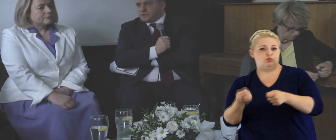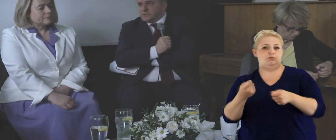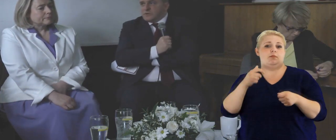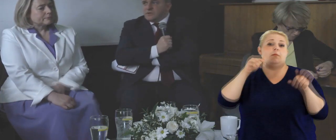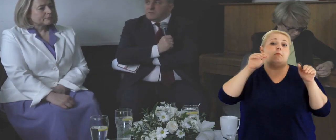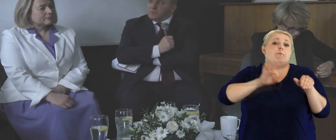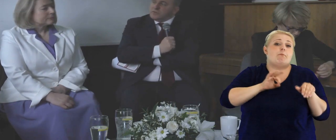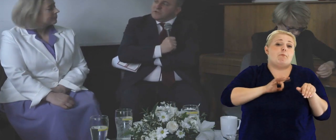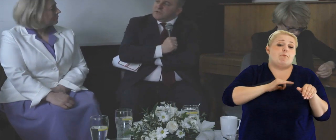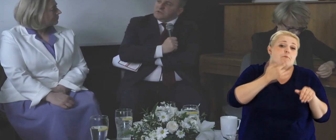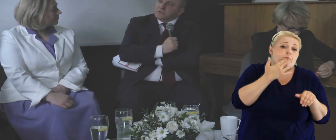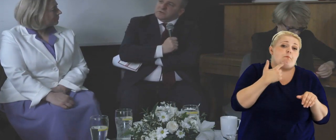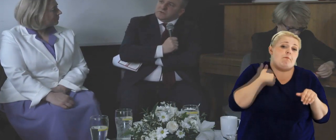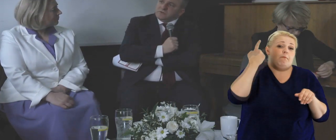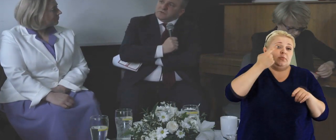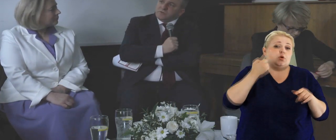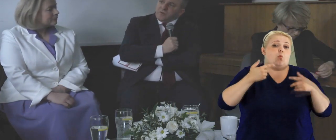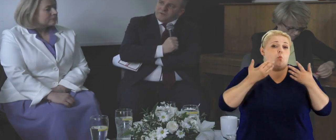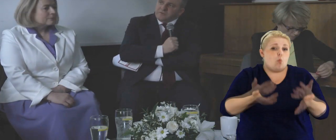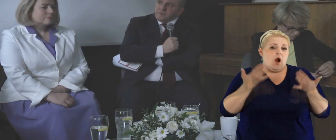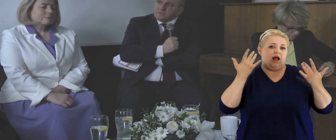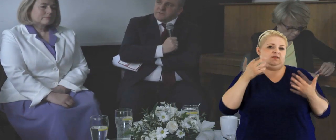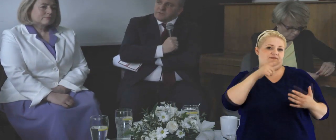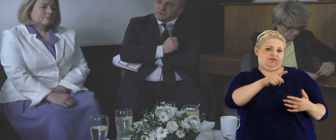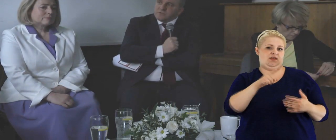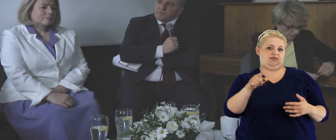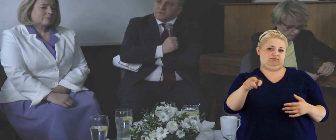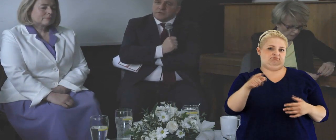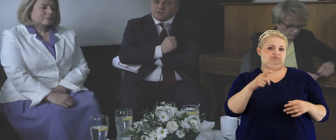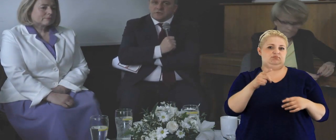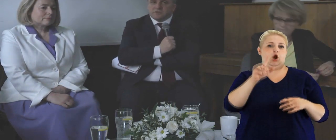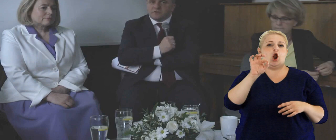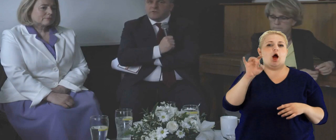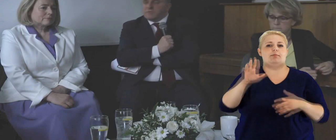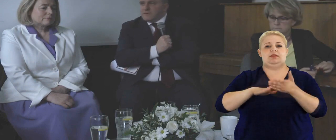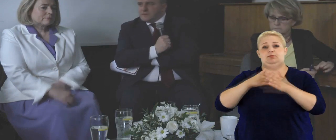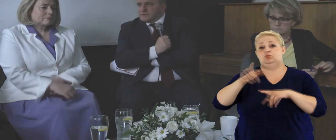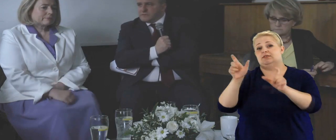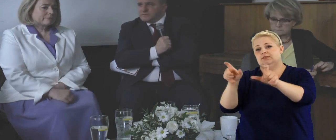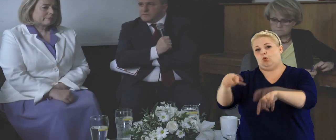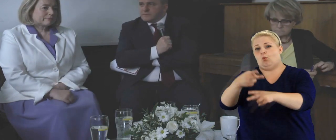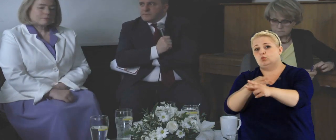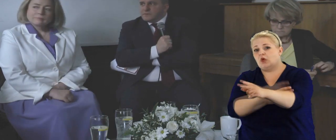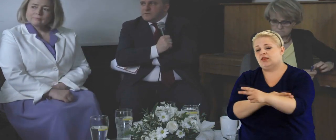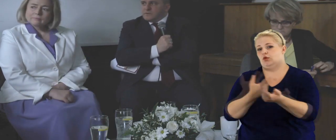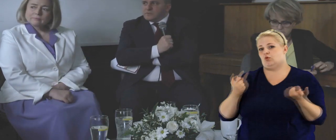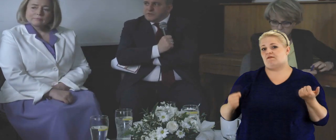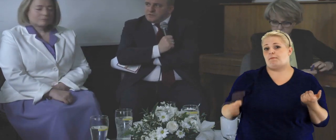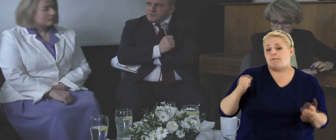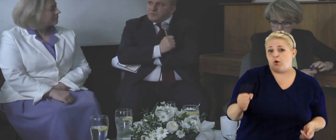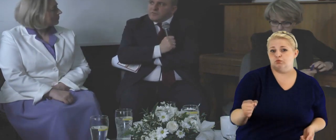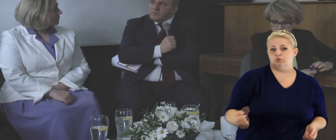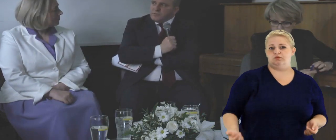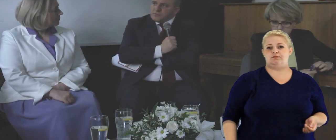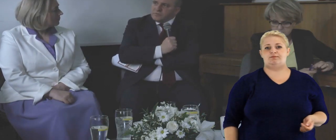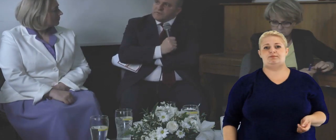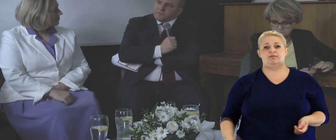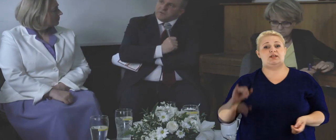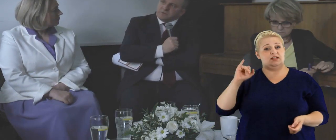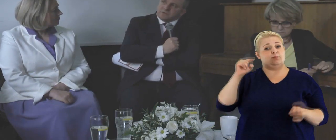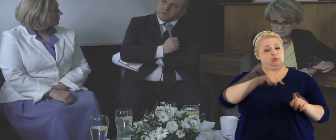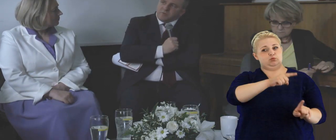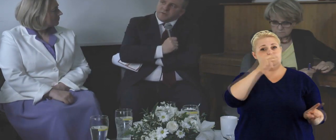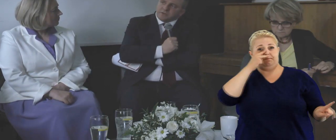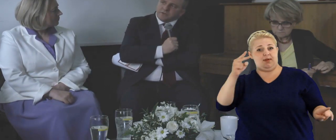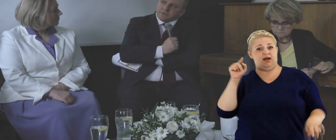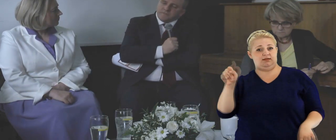czy zmusić, można łatwiej moim zdaniem często uchwycić od strony lobbowanych urzędników, posłów i